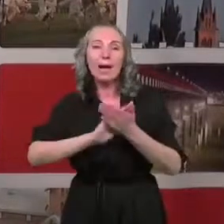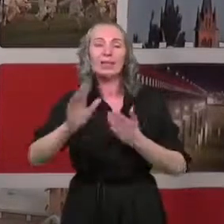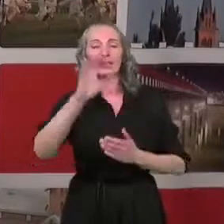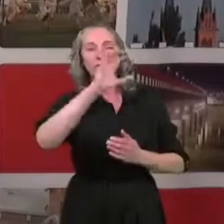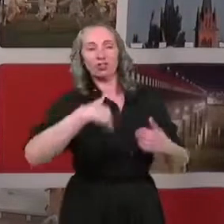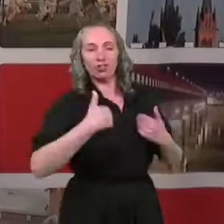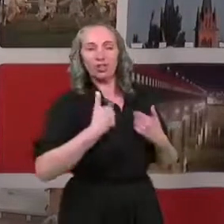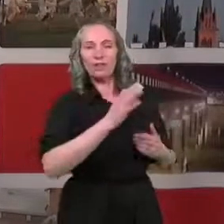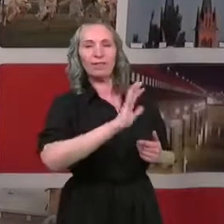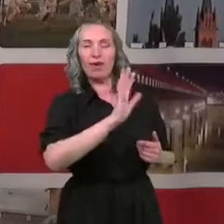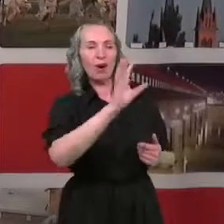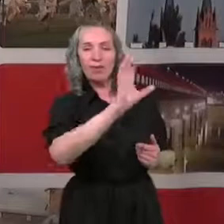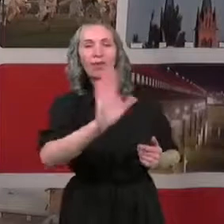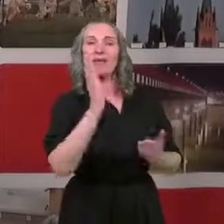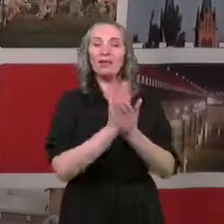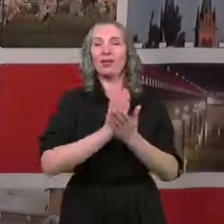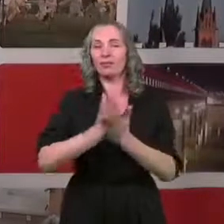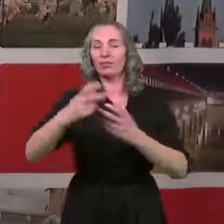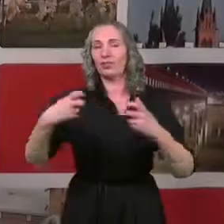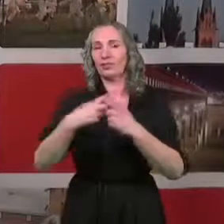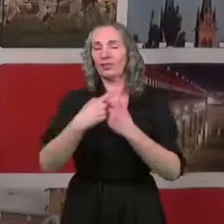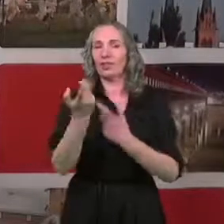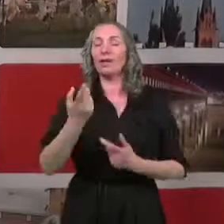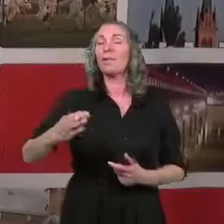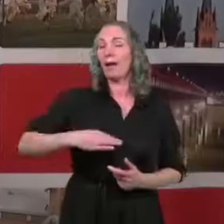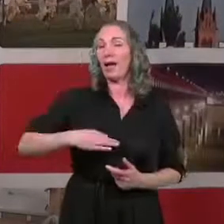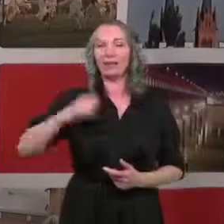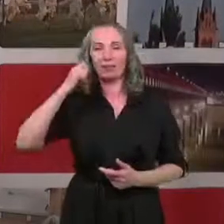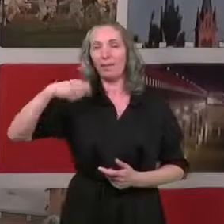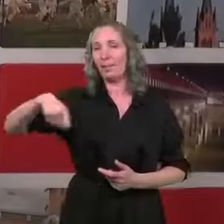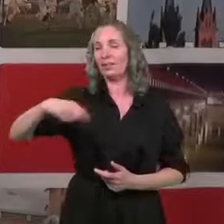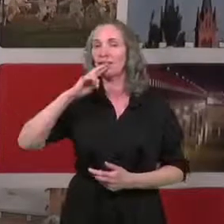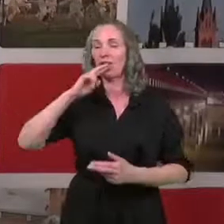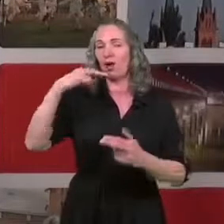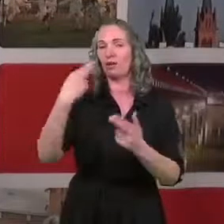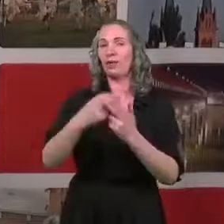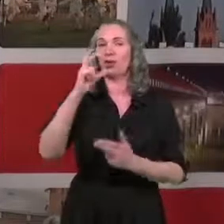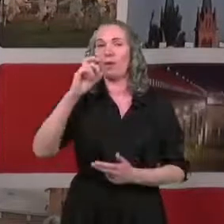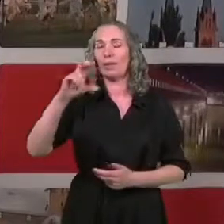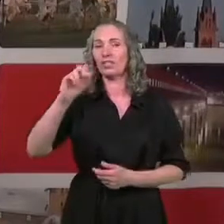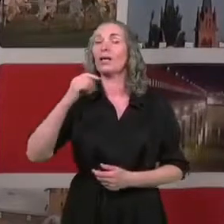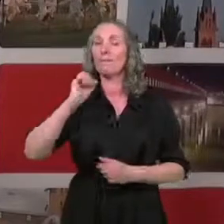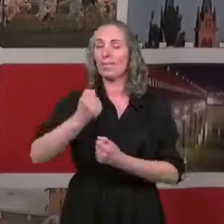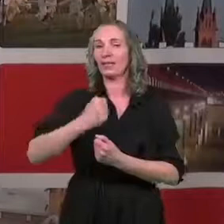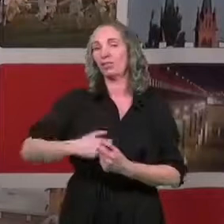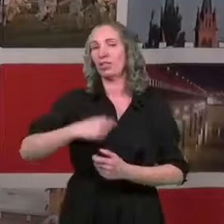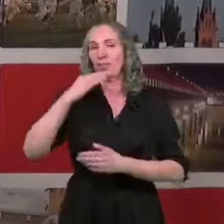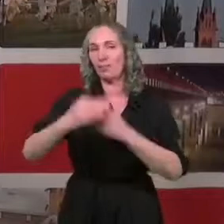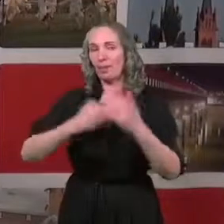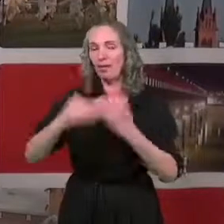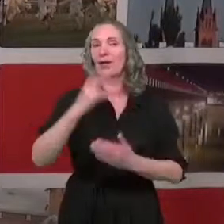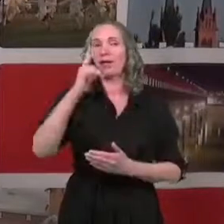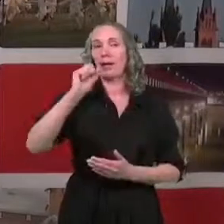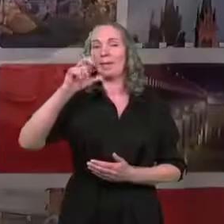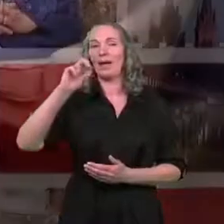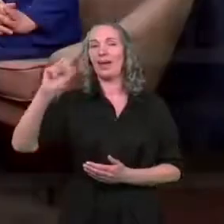na żywo w internecie. Ja oddaję głos Pani Prezydent Kopaczewskiej, żeby na to pytanie odpowiedziała. A przy okazji bardzo serdecznie pozdrawiamy Kapelę z